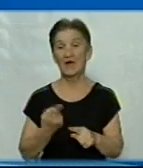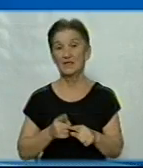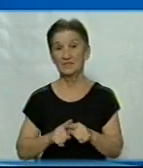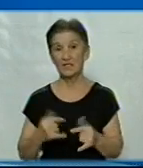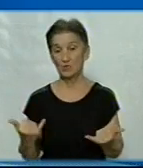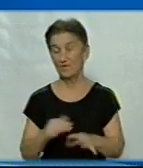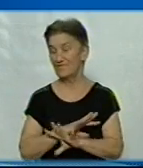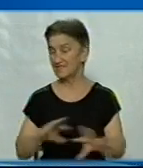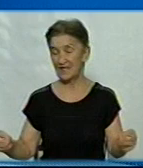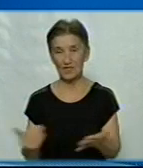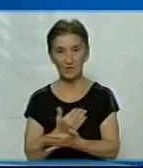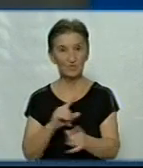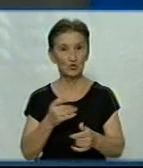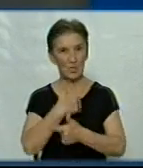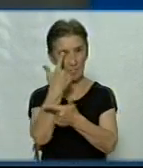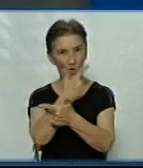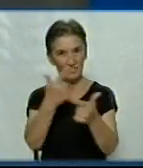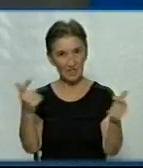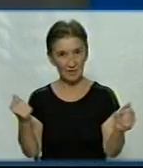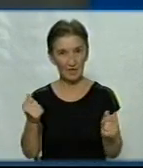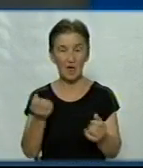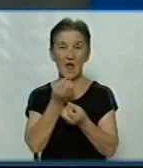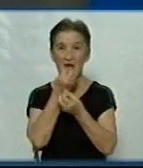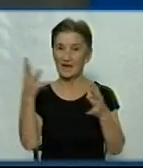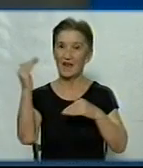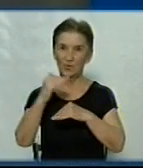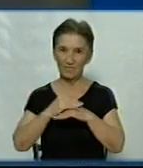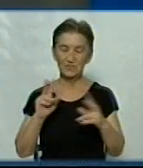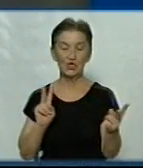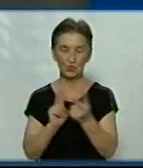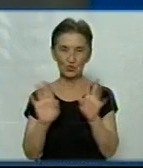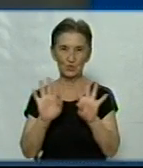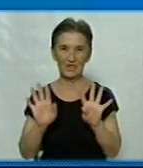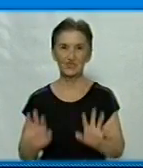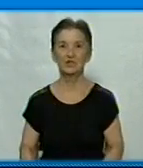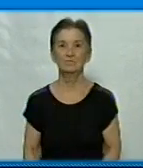це всі новини, які ми вам хотіли повідомити. І вам гарного вечора і до зустрічі.